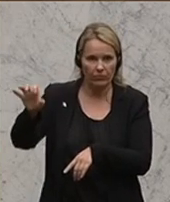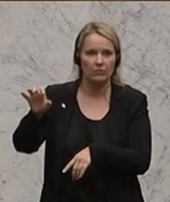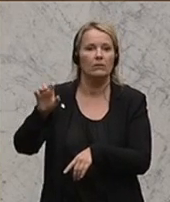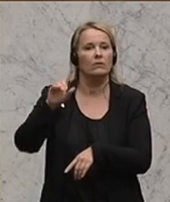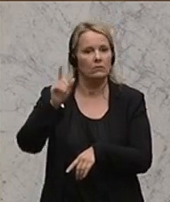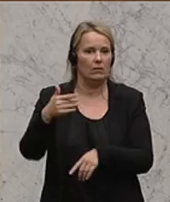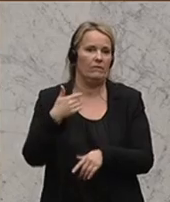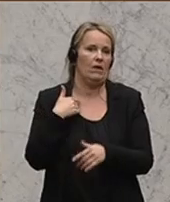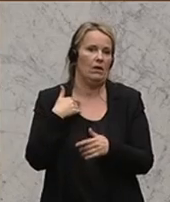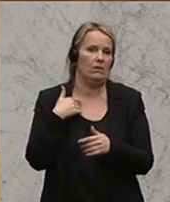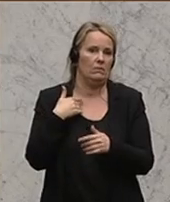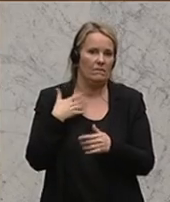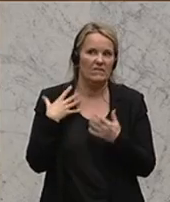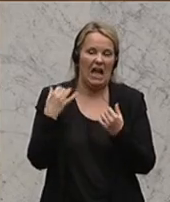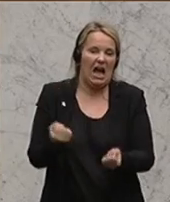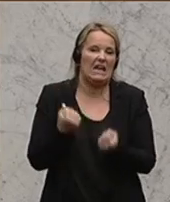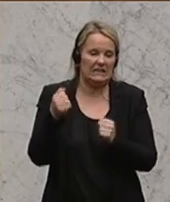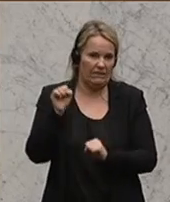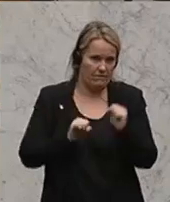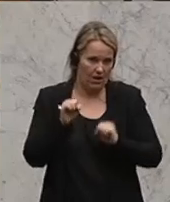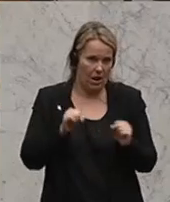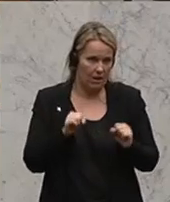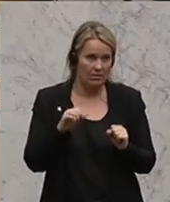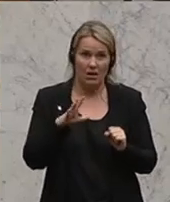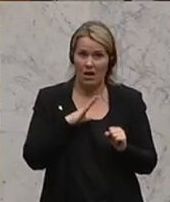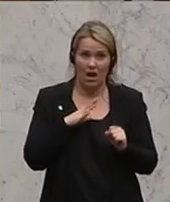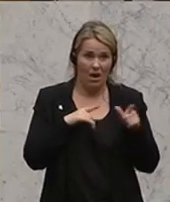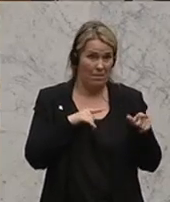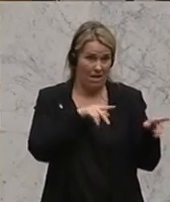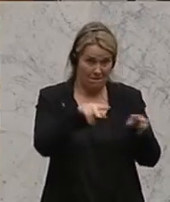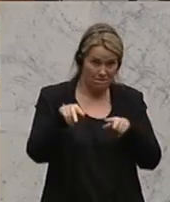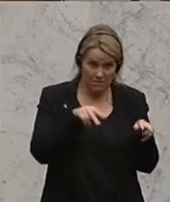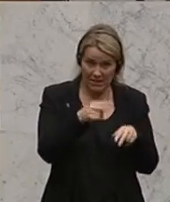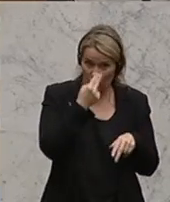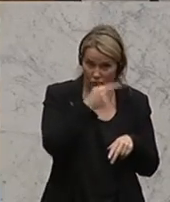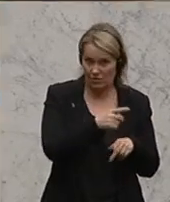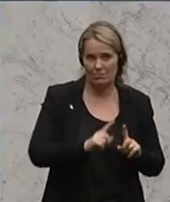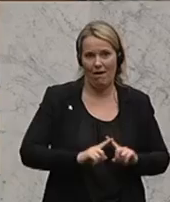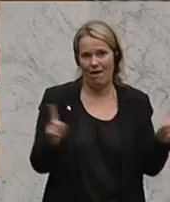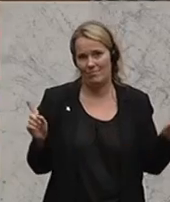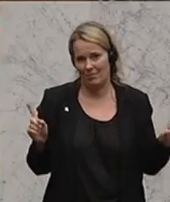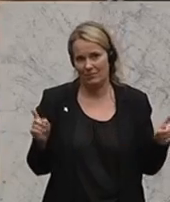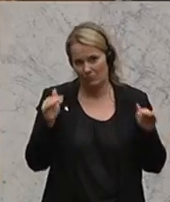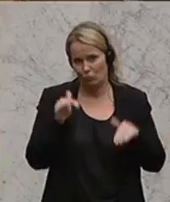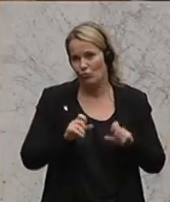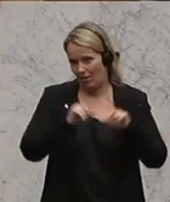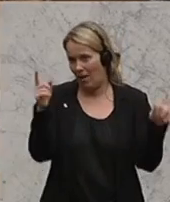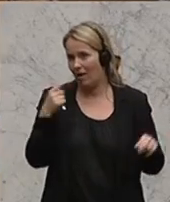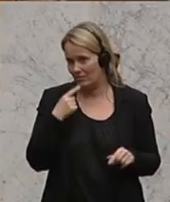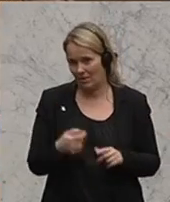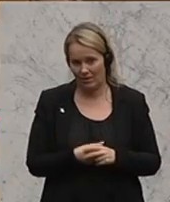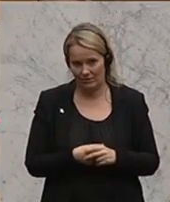wiederum äußerst aggressiv zu verhalten. Nun ist das leider aber nicht das, was man auf dem Video sieht. Das muss man klar sagen.